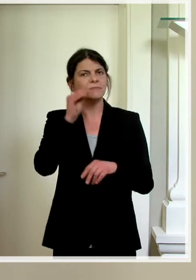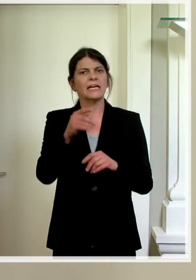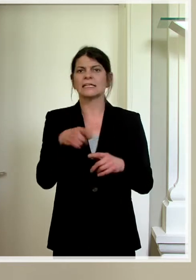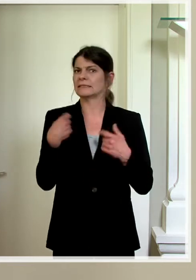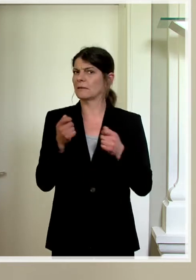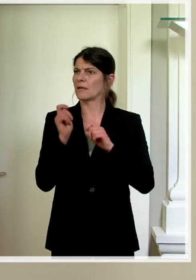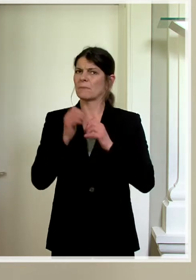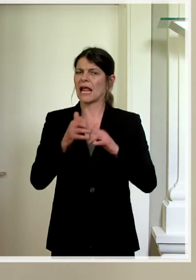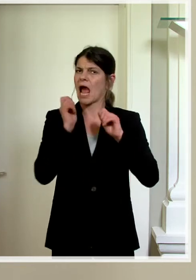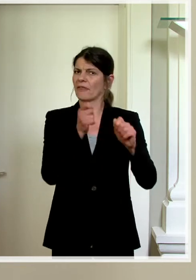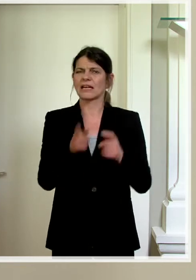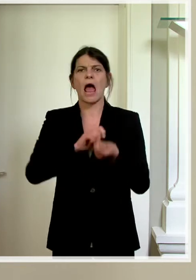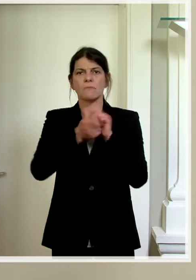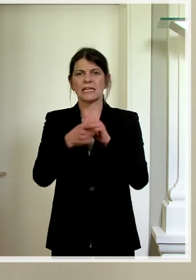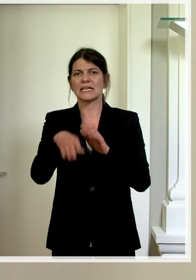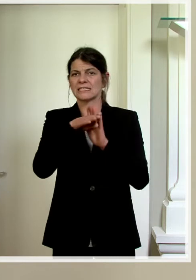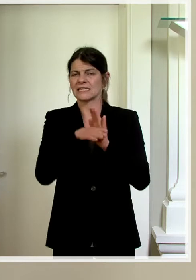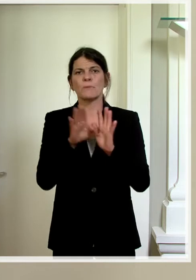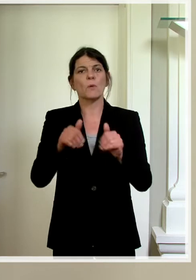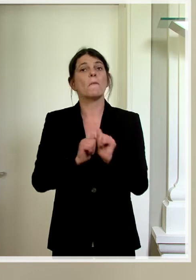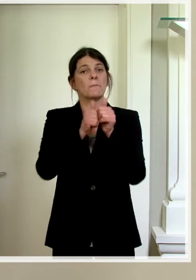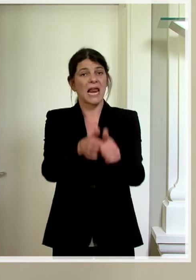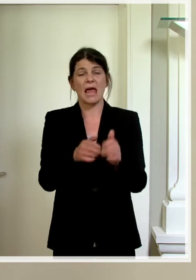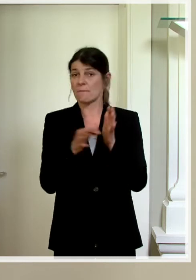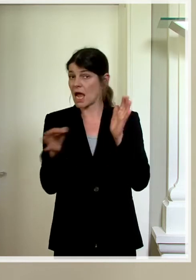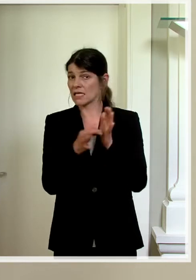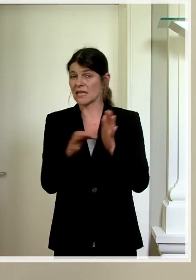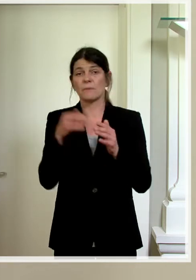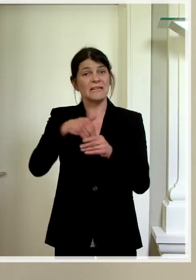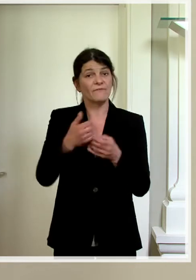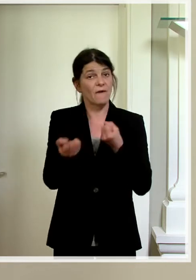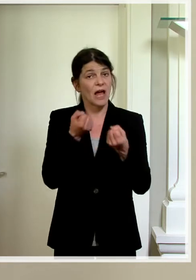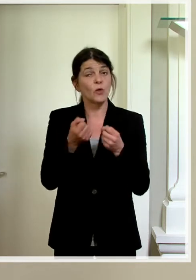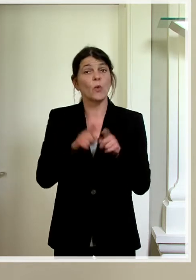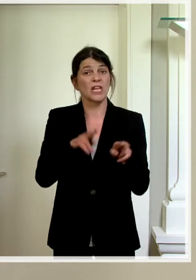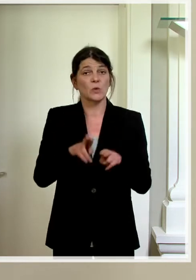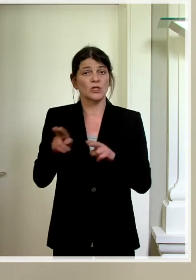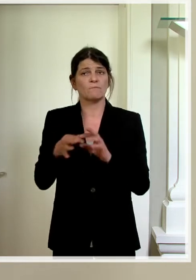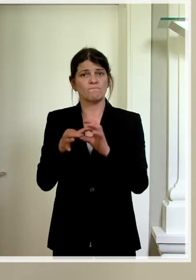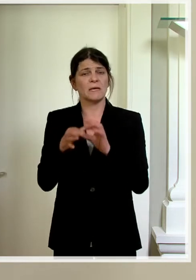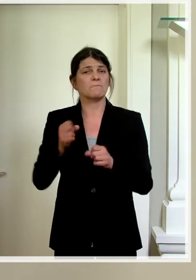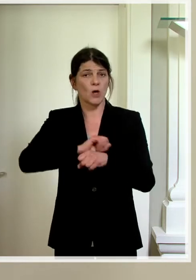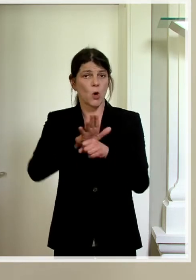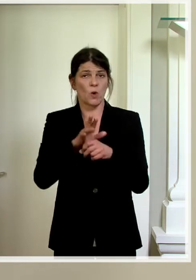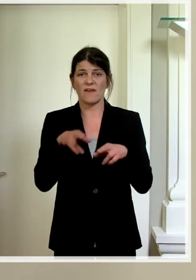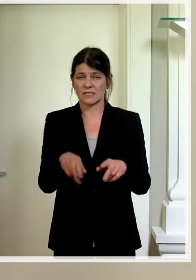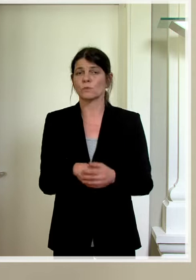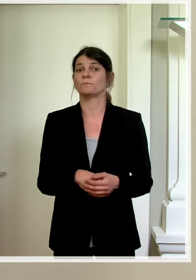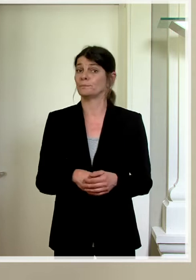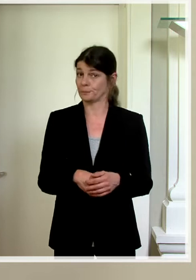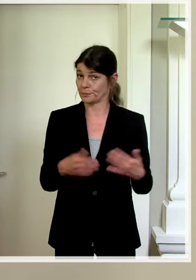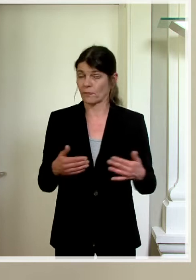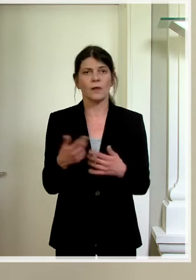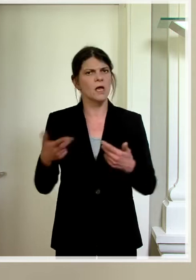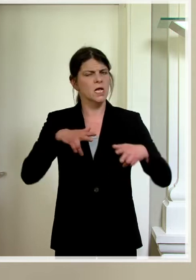betreffend die Abänderung des Gesetzes über Begleitmassnahmen in der Verwaltung und Justiz im Zusammenhang mit dem Coronavirus, welchen